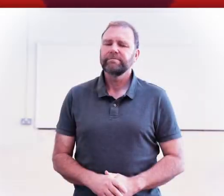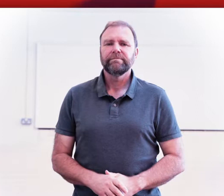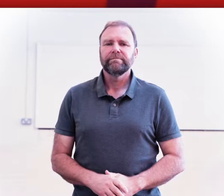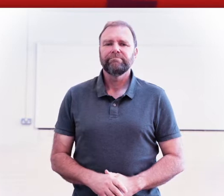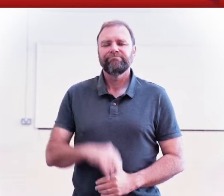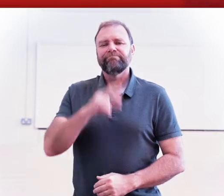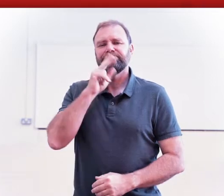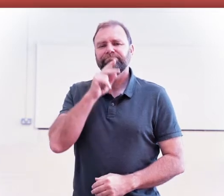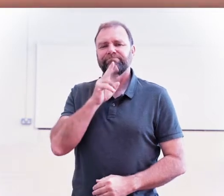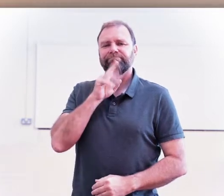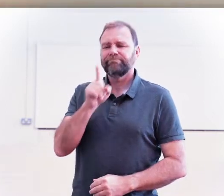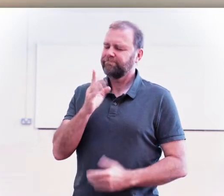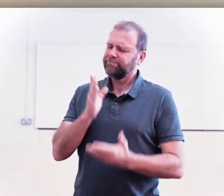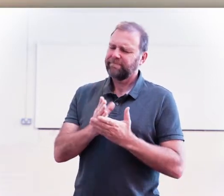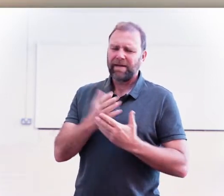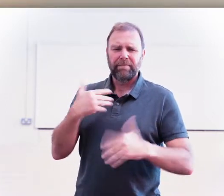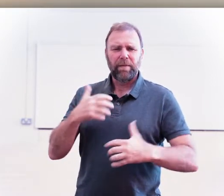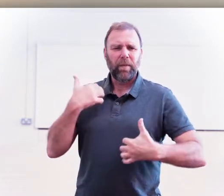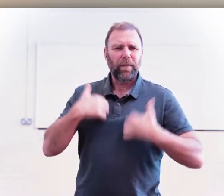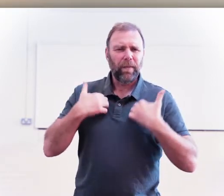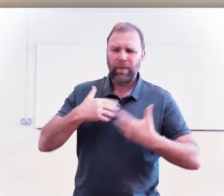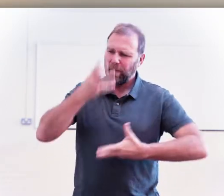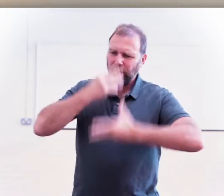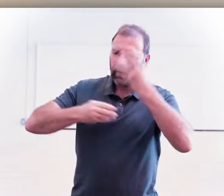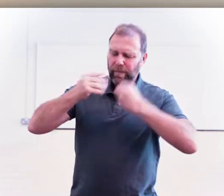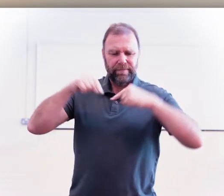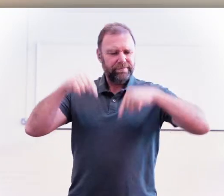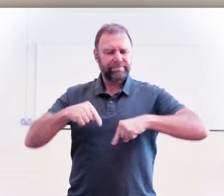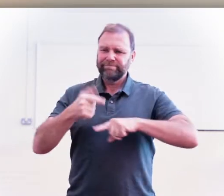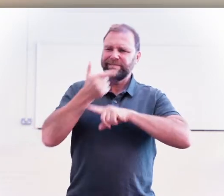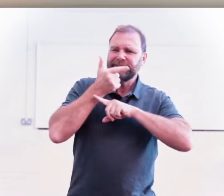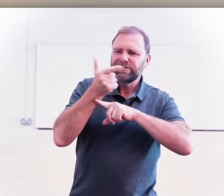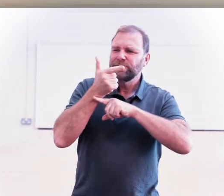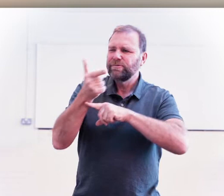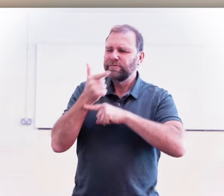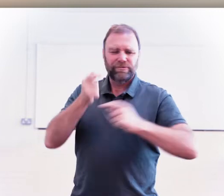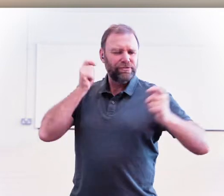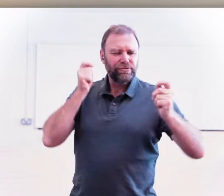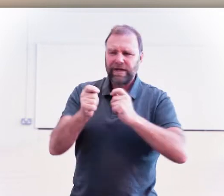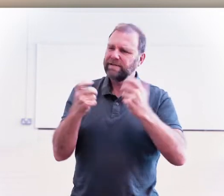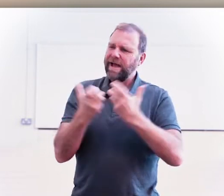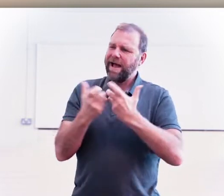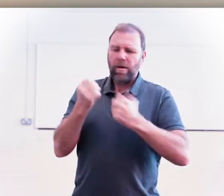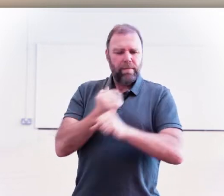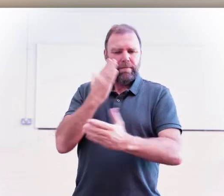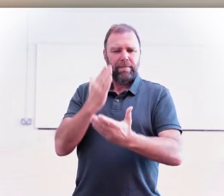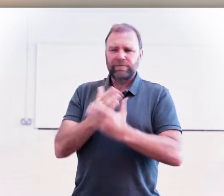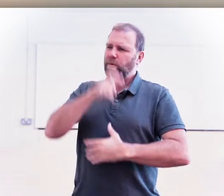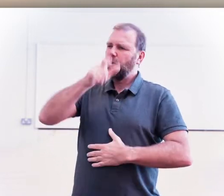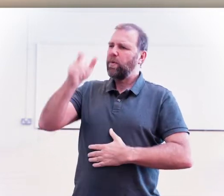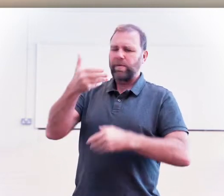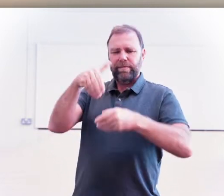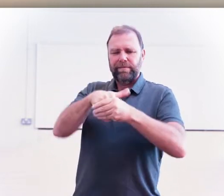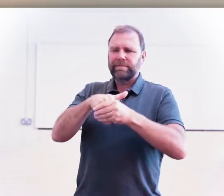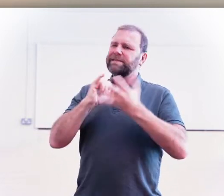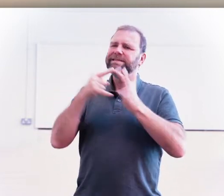Yn gyffredino fi'n meddwl mae peth pennau dyn ni wedi newid yw'r ffordd dyn ni'n mynd o gwmpas seithi a cael y wergylch sy'n groes awgar ar set.